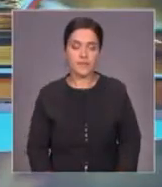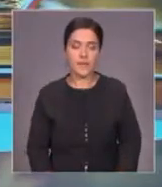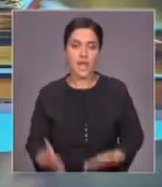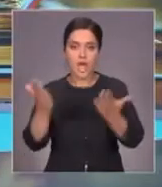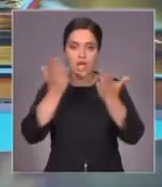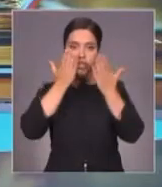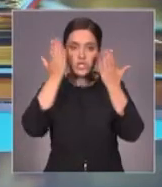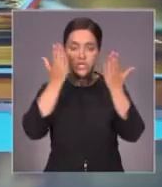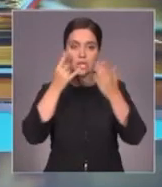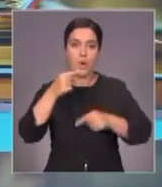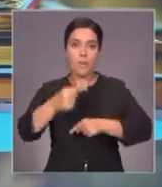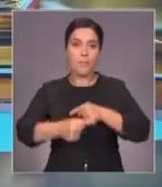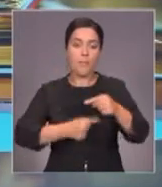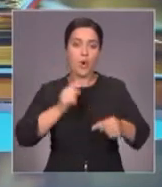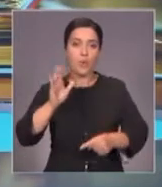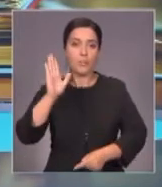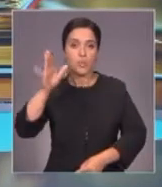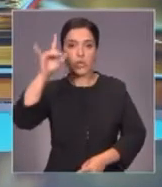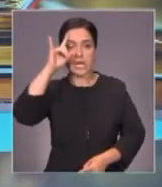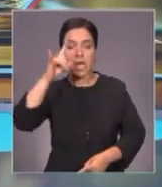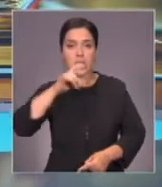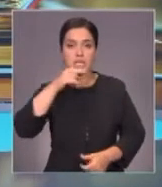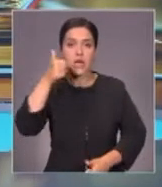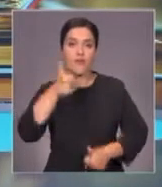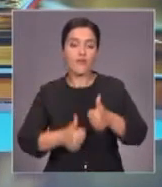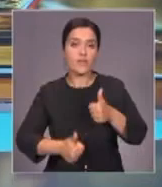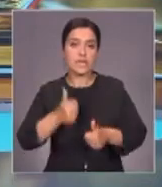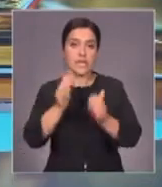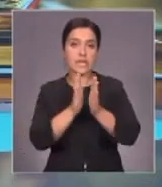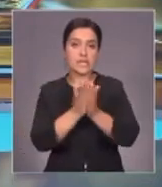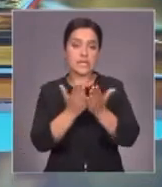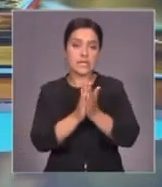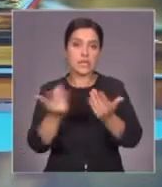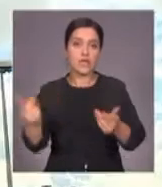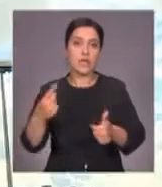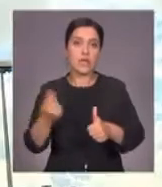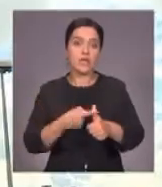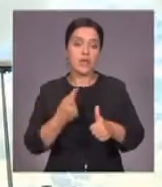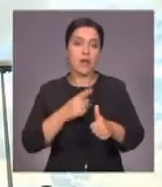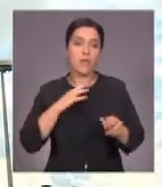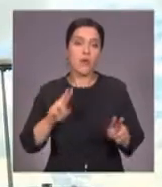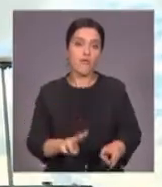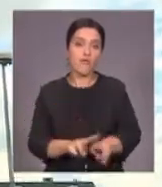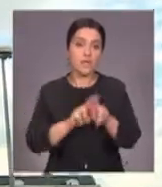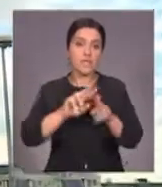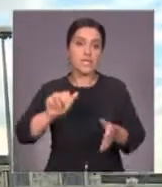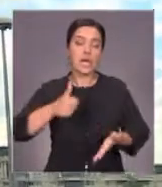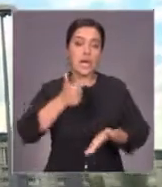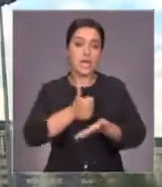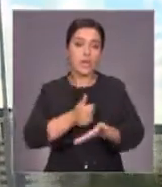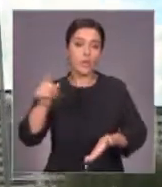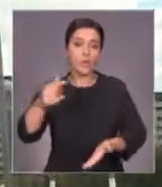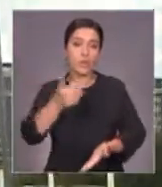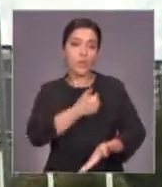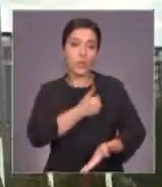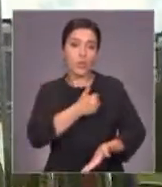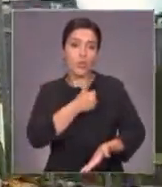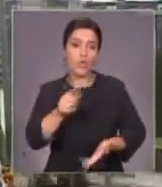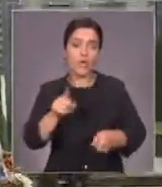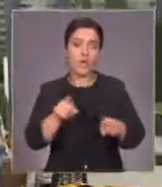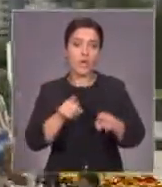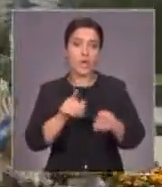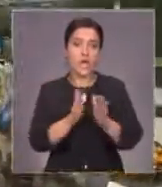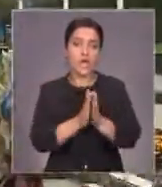Читающее поколение – будущее Казахстана. Фестиваль книги под таким названием прошел сегодня в Астане. Главная цель организаторов акции